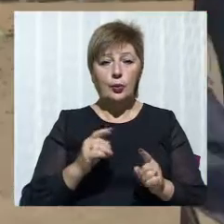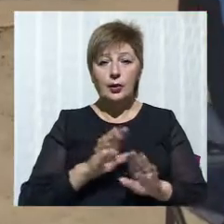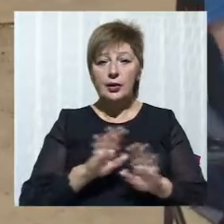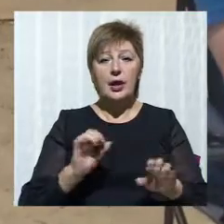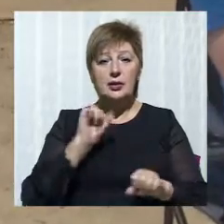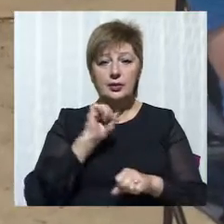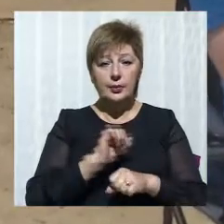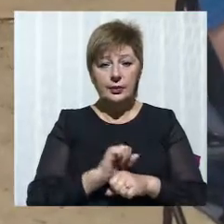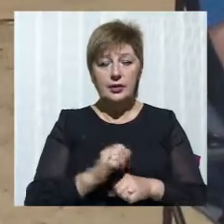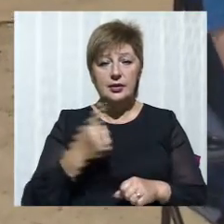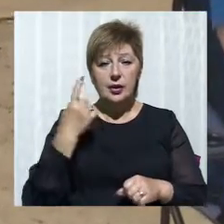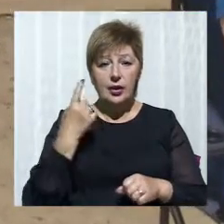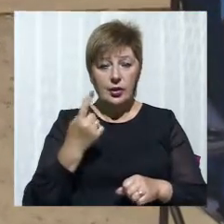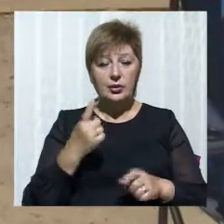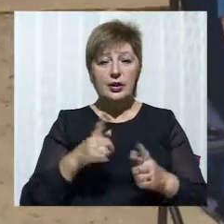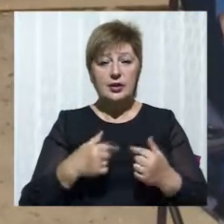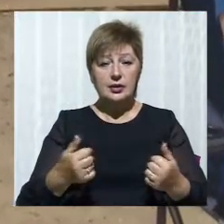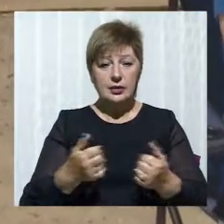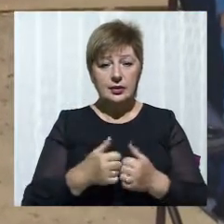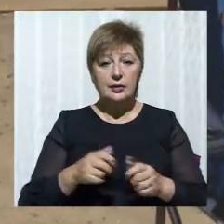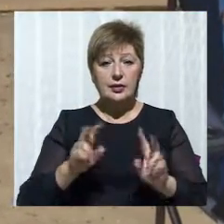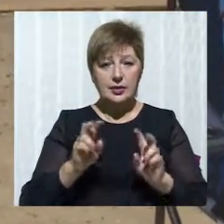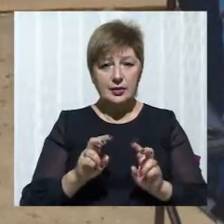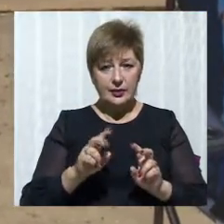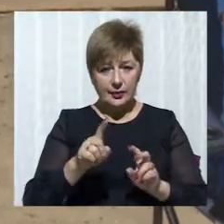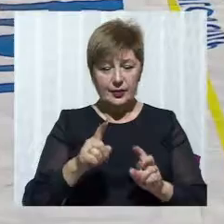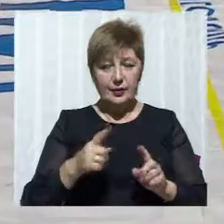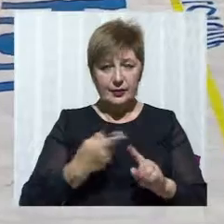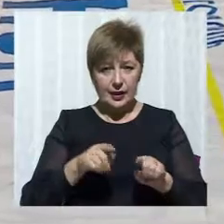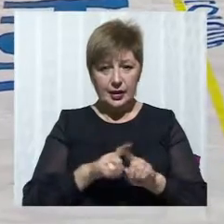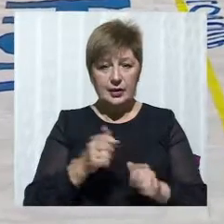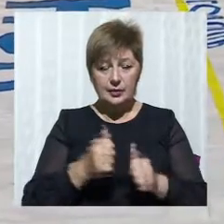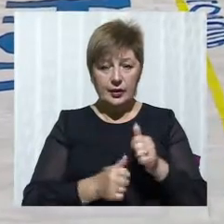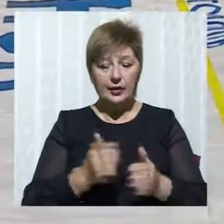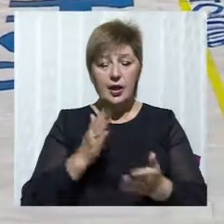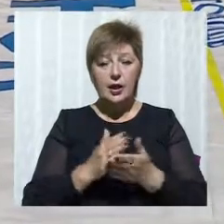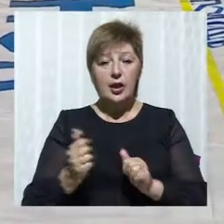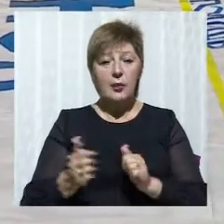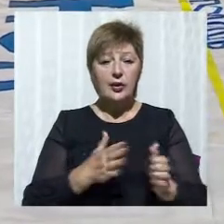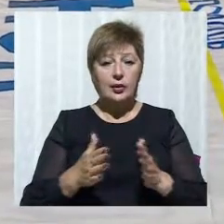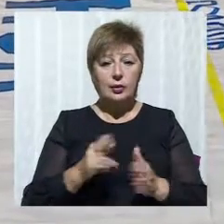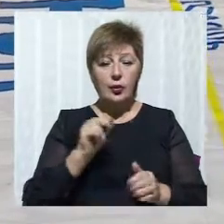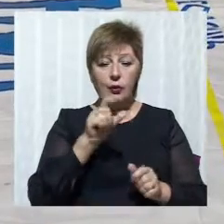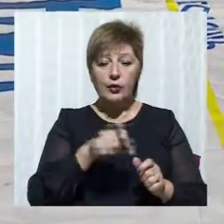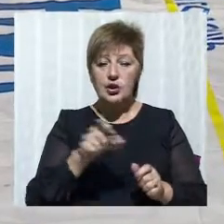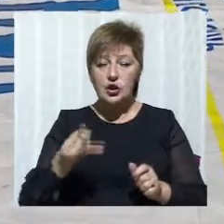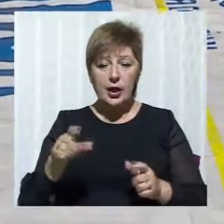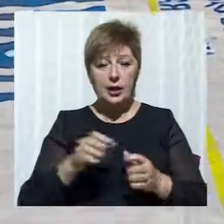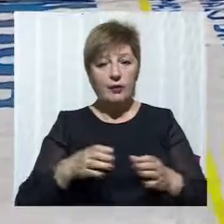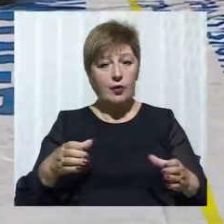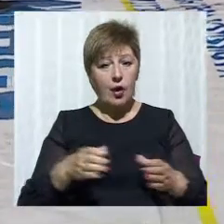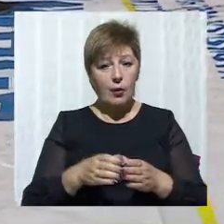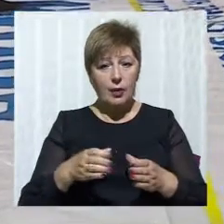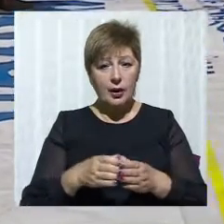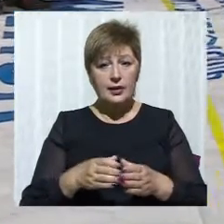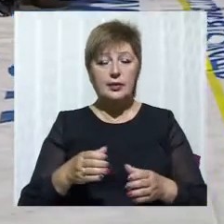зупинитися. Один із організаторів волейболу «Сидячо» Олексій говорить, що метою таких змагань є підготовка членів команди із сидячого волейболу до